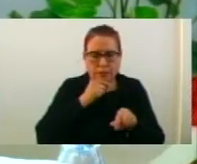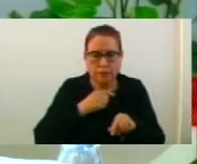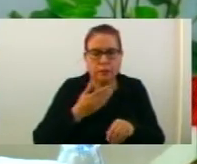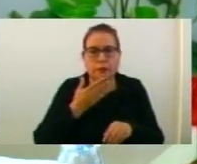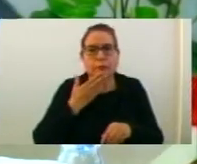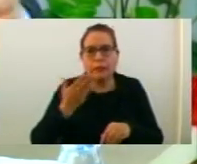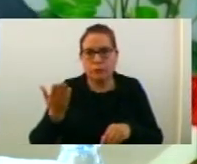Благодарам.